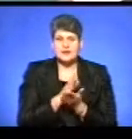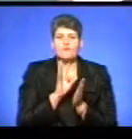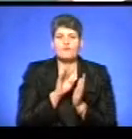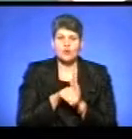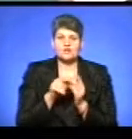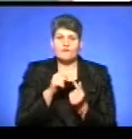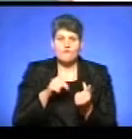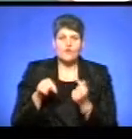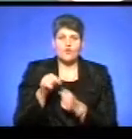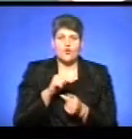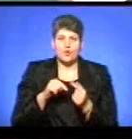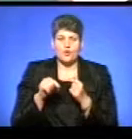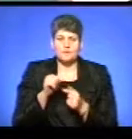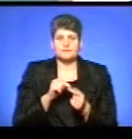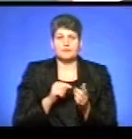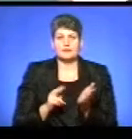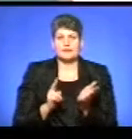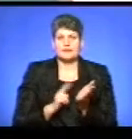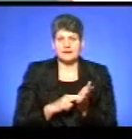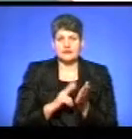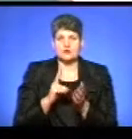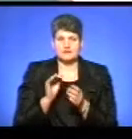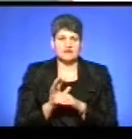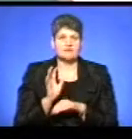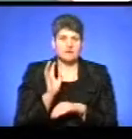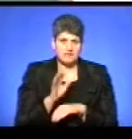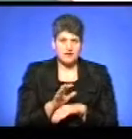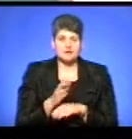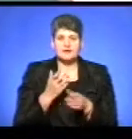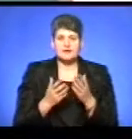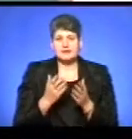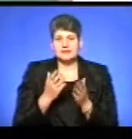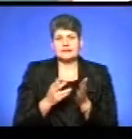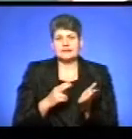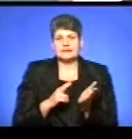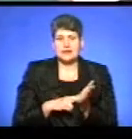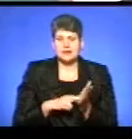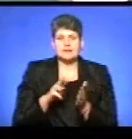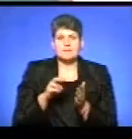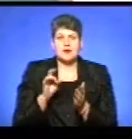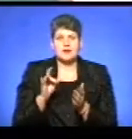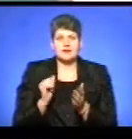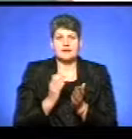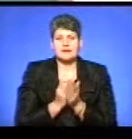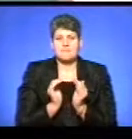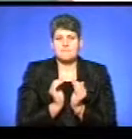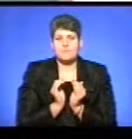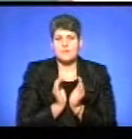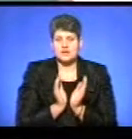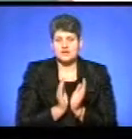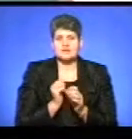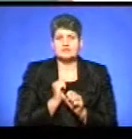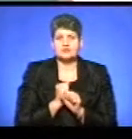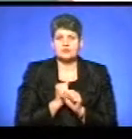в обіг, можна клеїти на конверт і відправляти, але наклад марок є обмежений, я